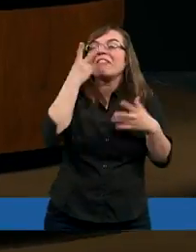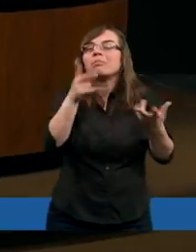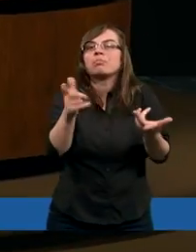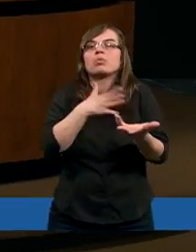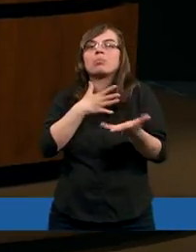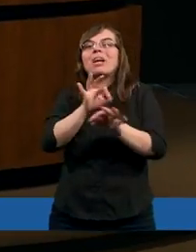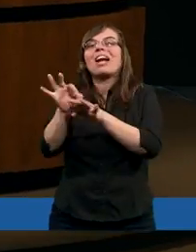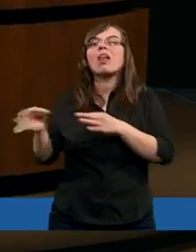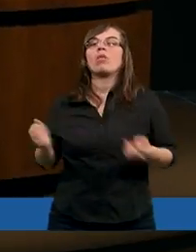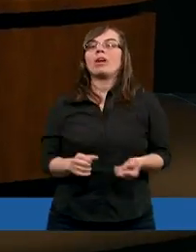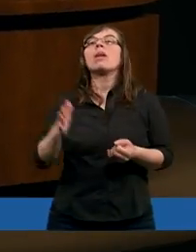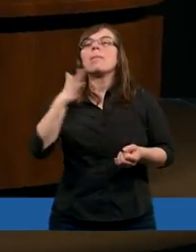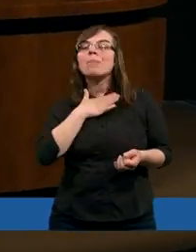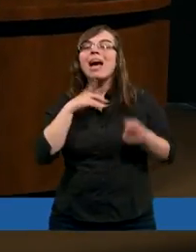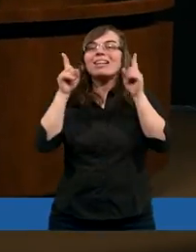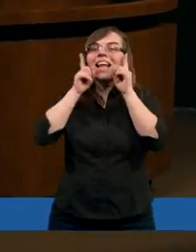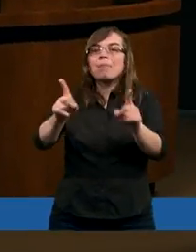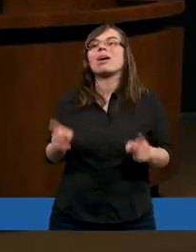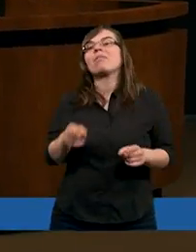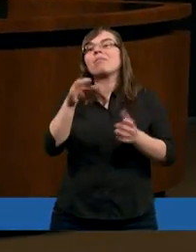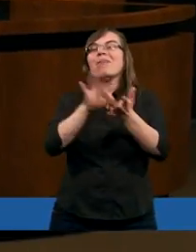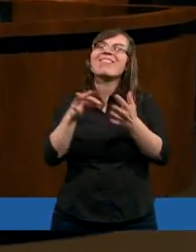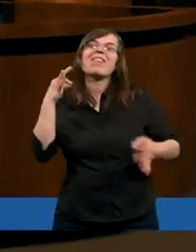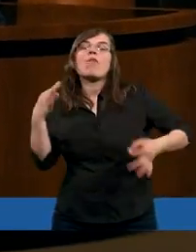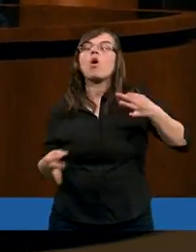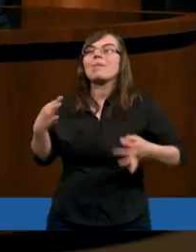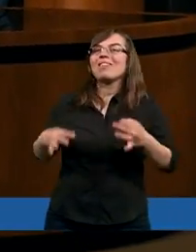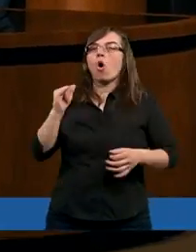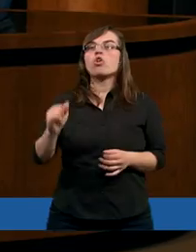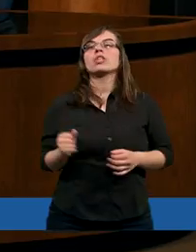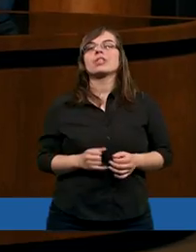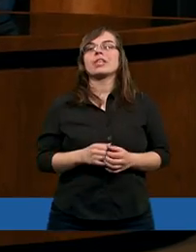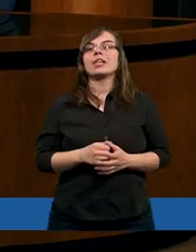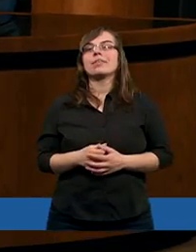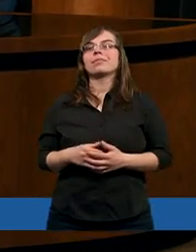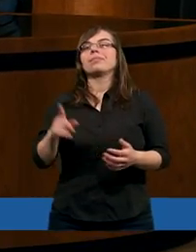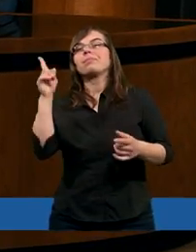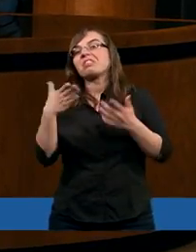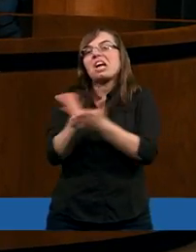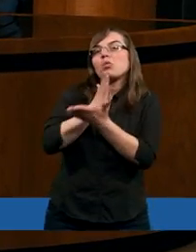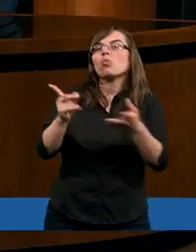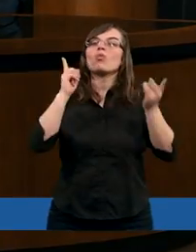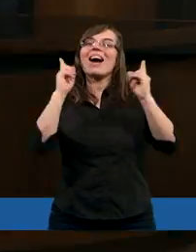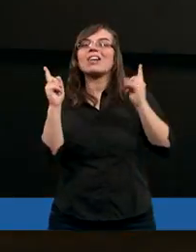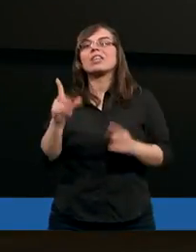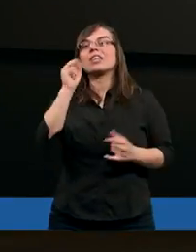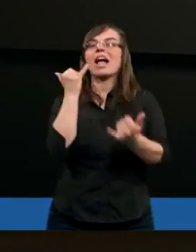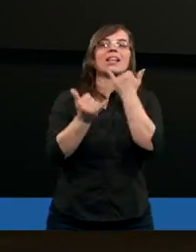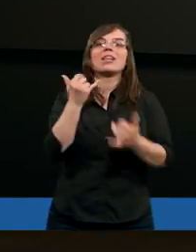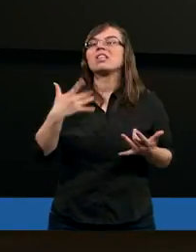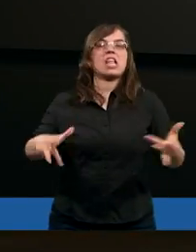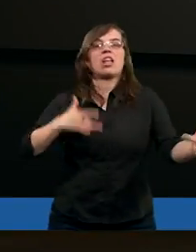prześladować. Miała naprawdę spokój, miała wątpliwości, bo niektórzy uważają, że